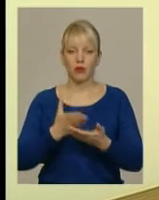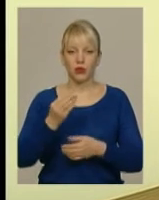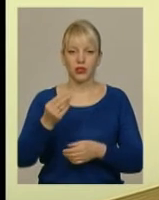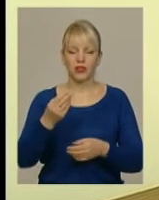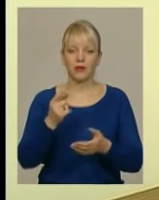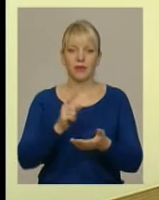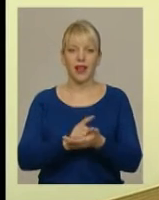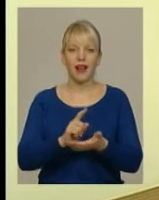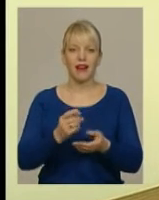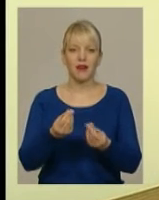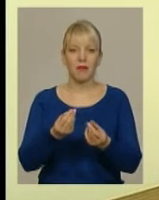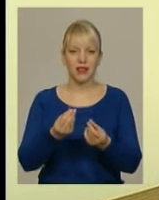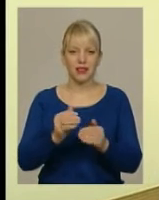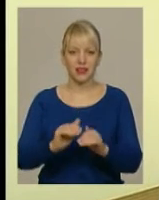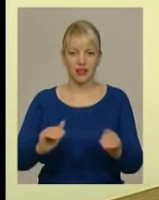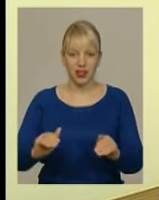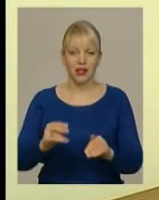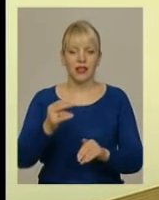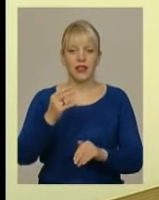6 місяців,